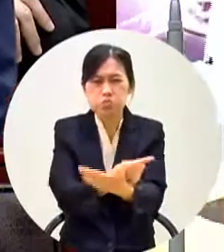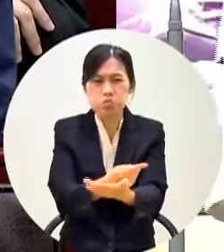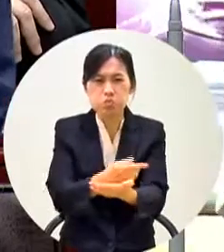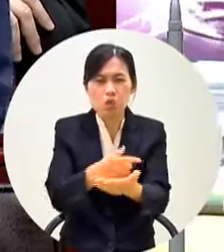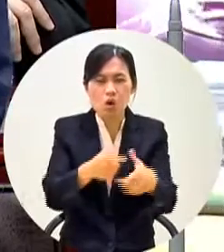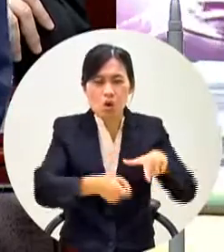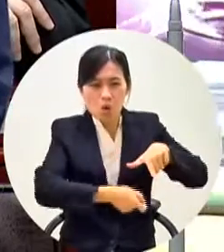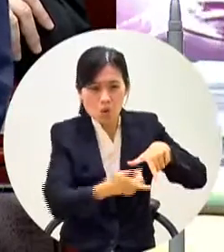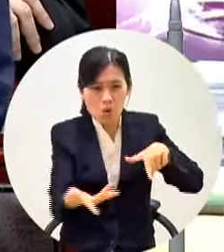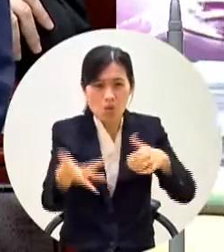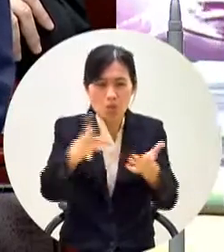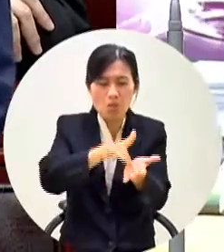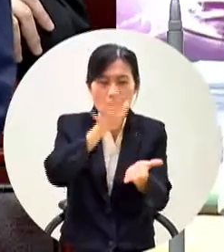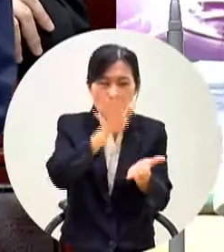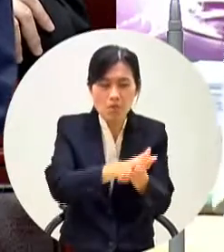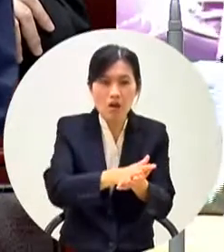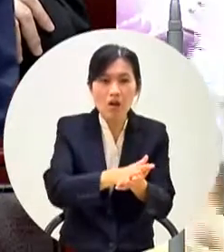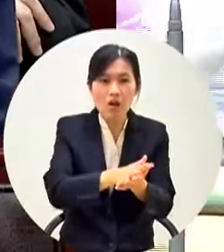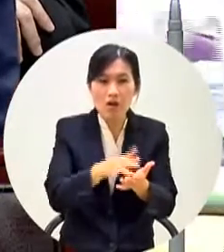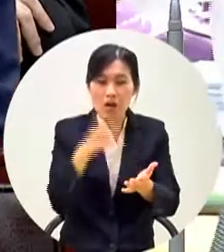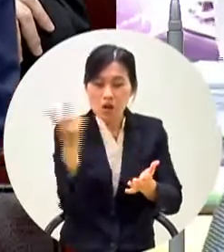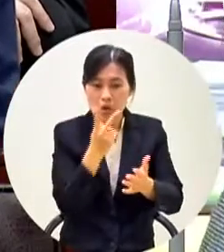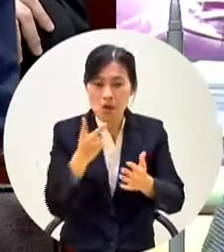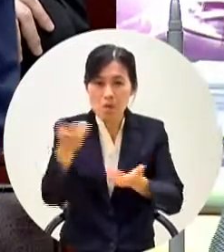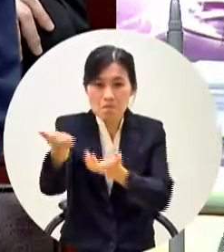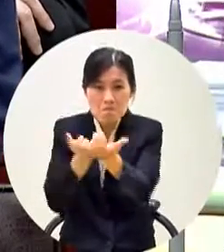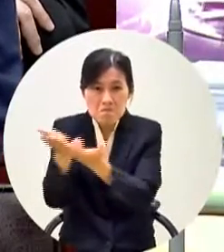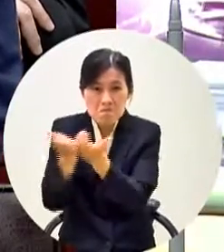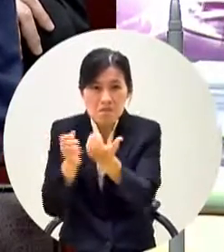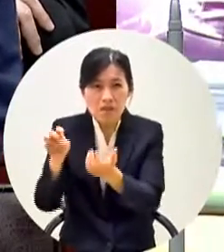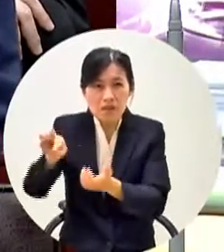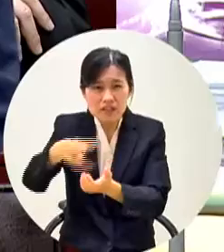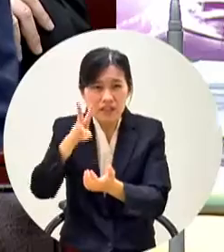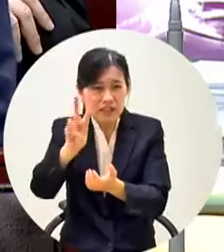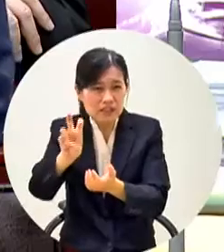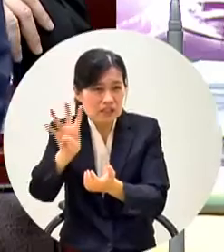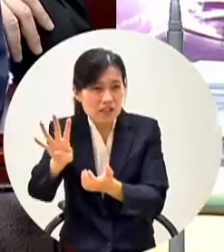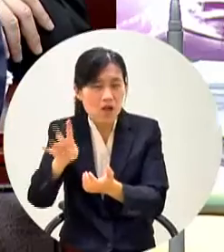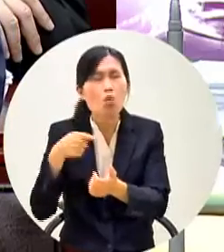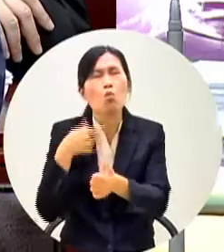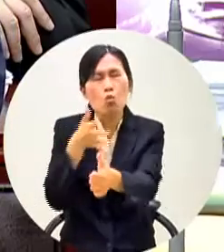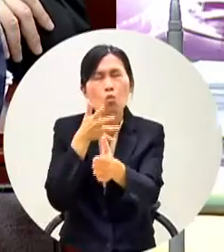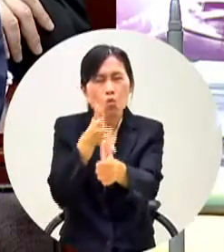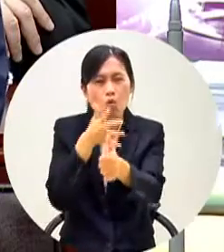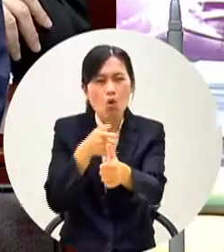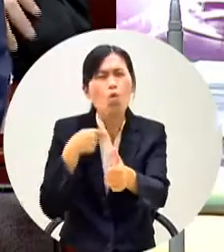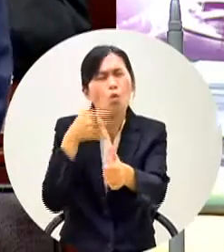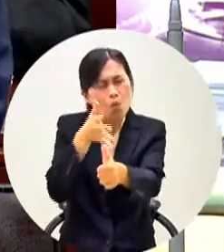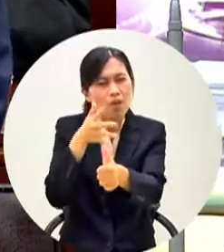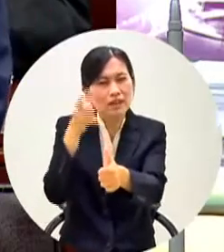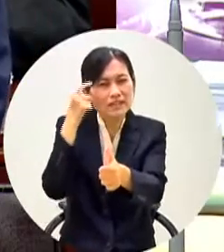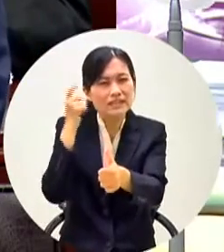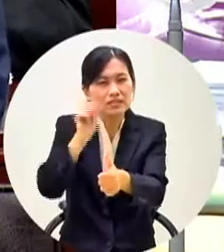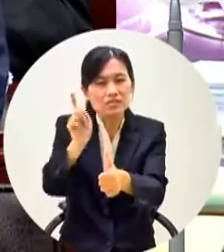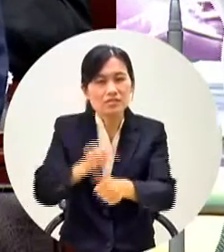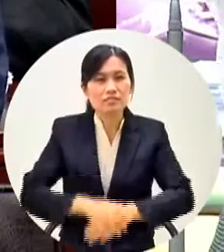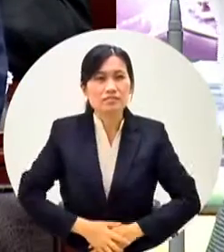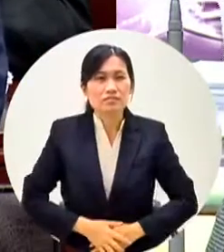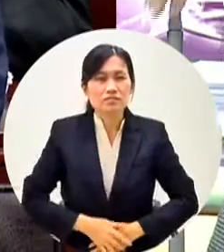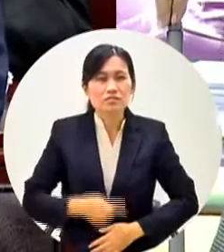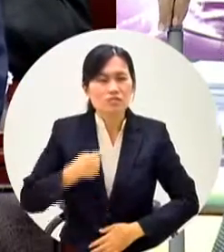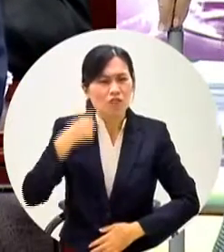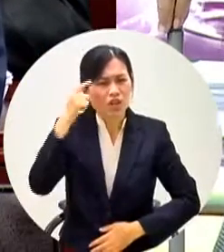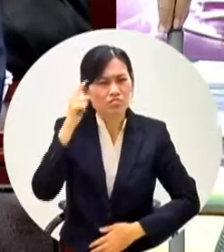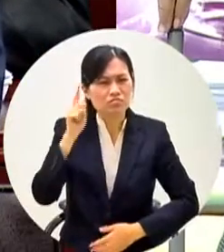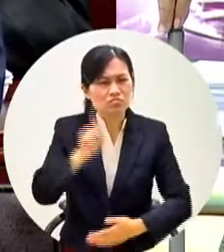要拆三百二十四標我不覺得要統一招標競架是一個最